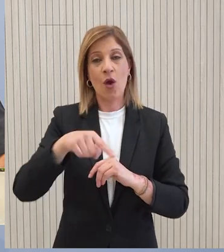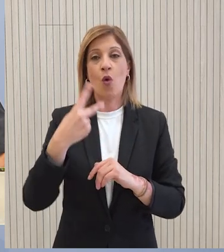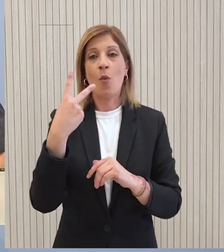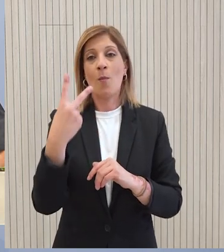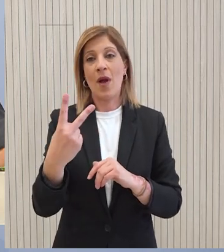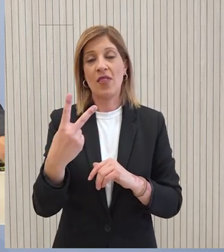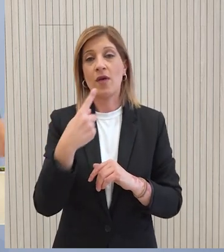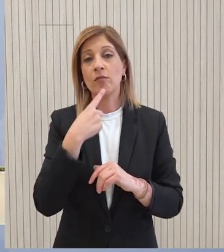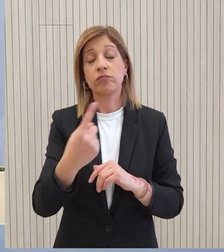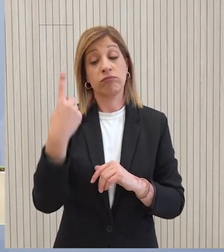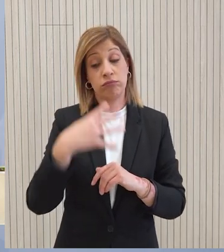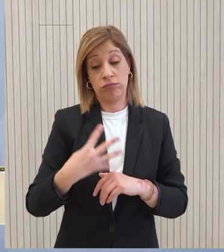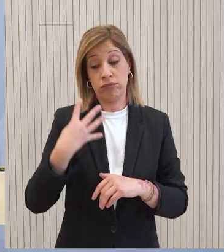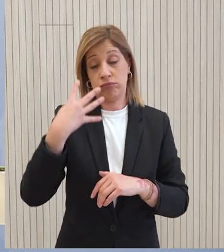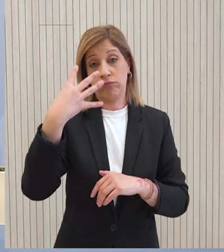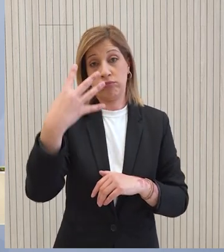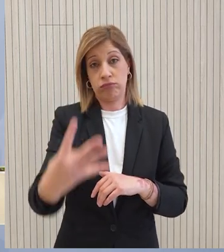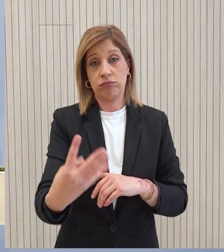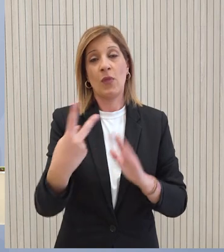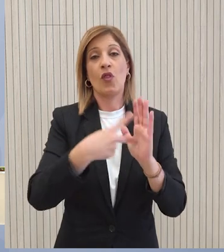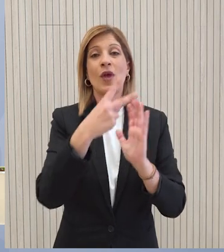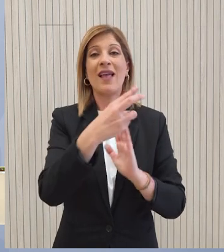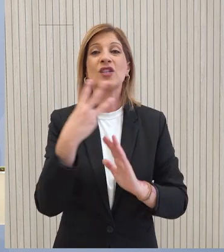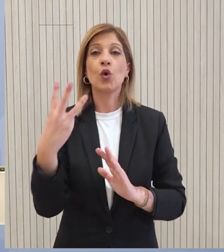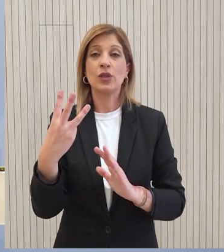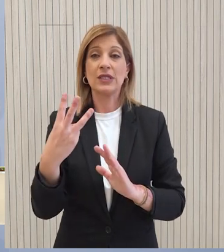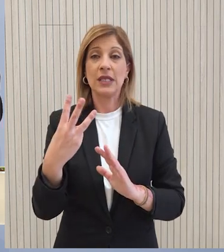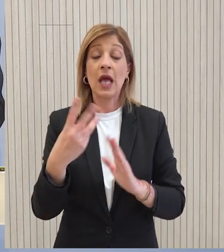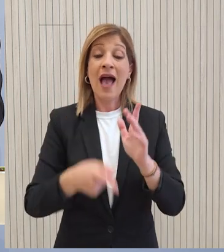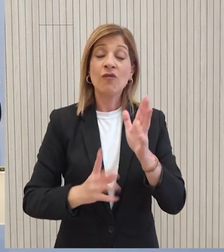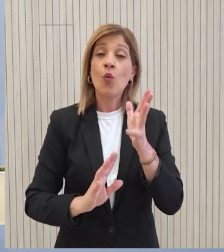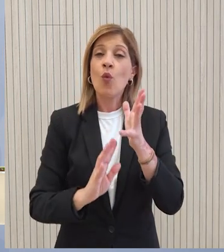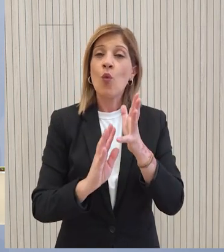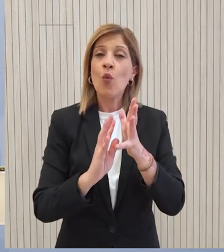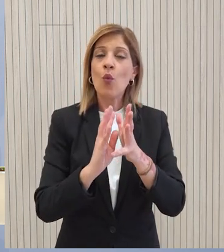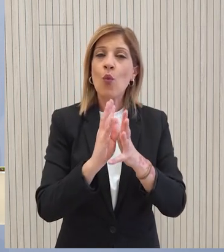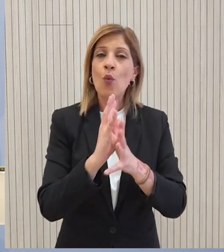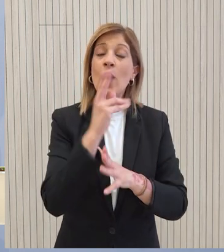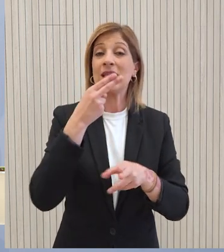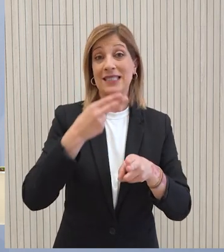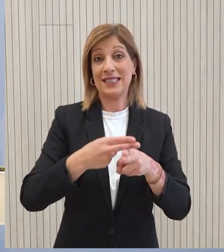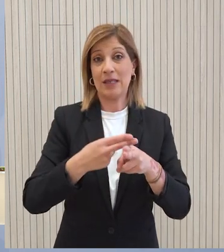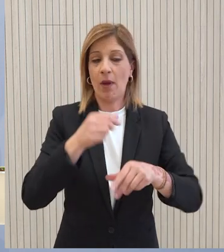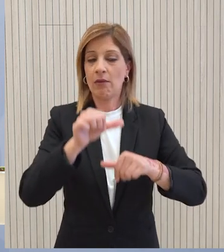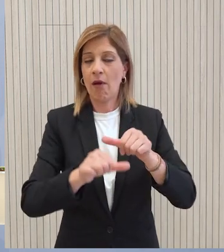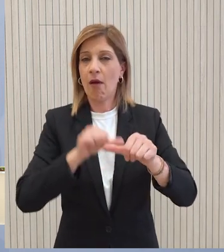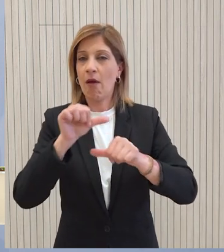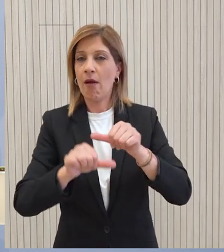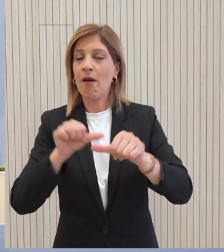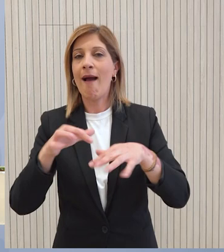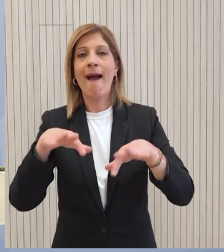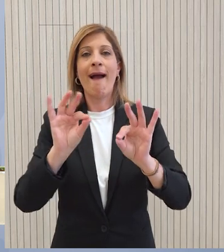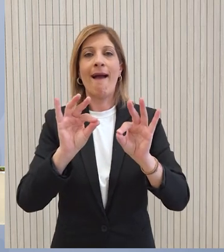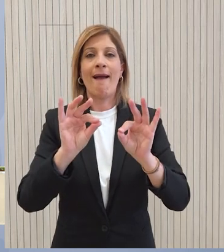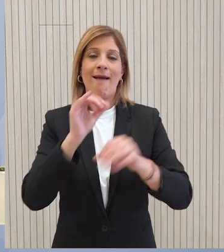% σε σύγκριση με το τέταρτο τρίμηνο του 2023. Ο ρυθμός αυτός αποτελεί μια σημαντική αρχή για την χρονιά και